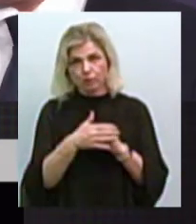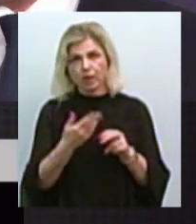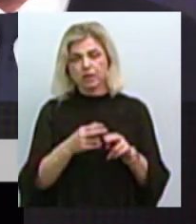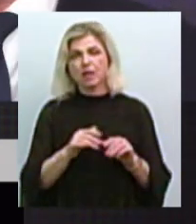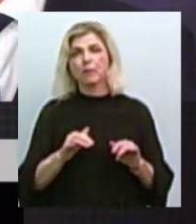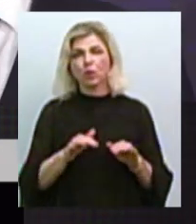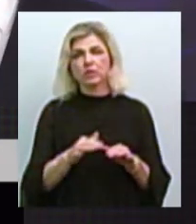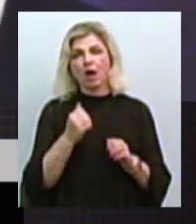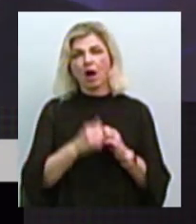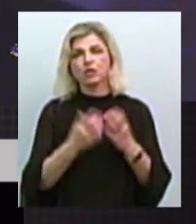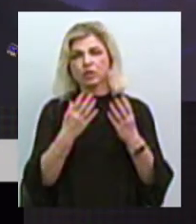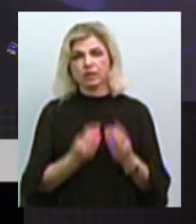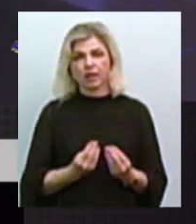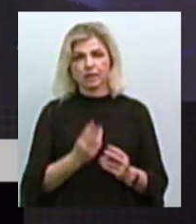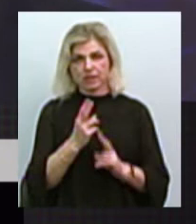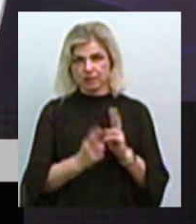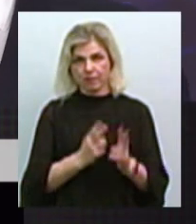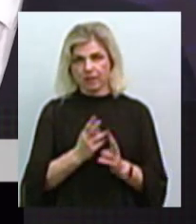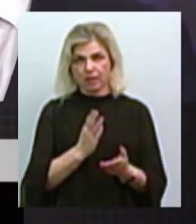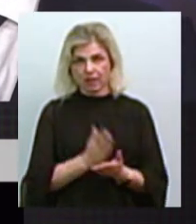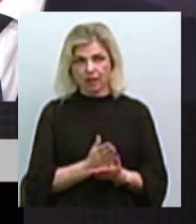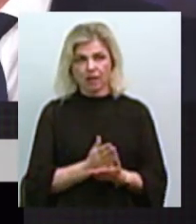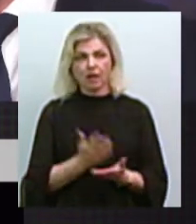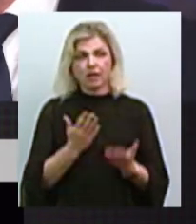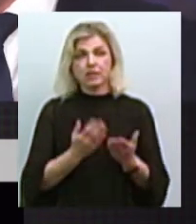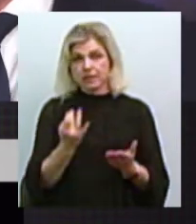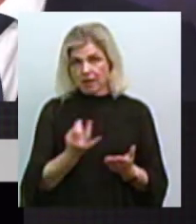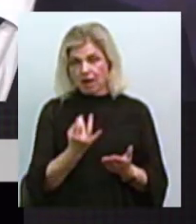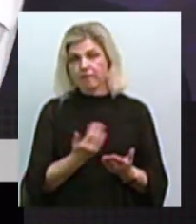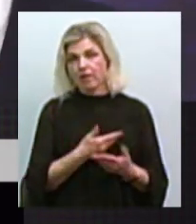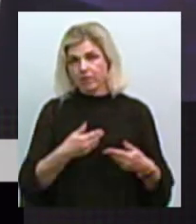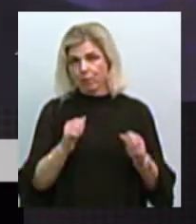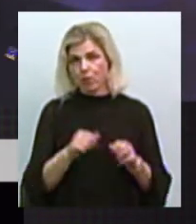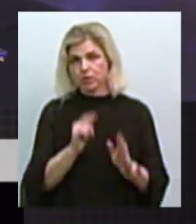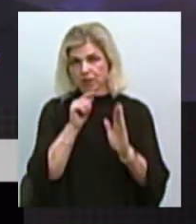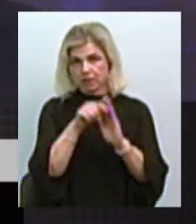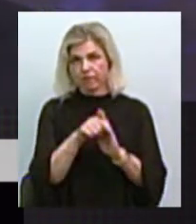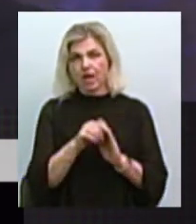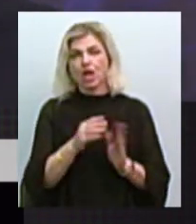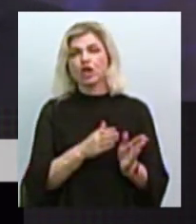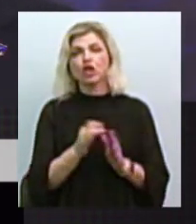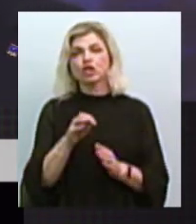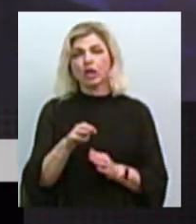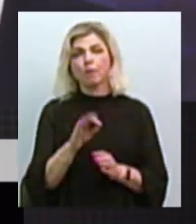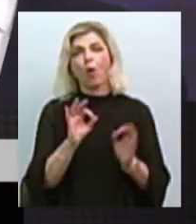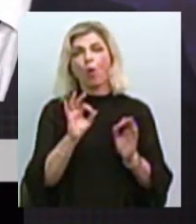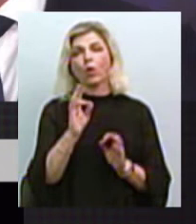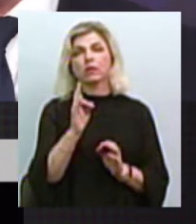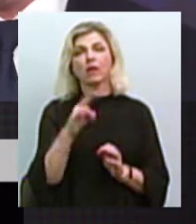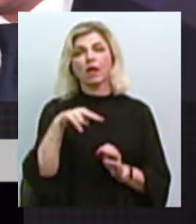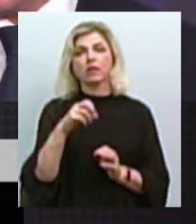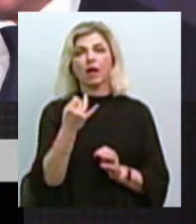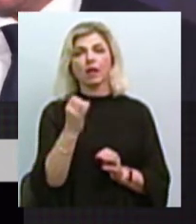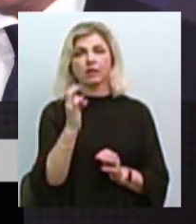він щоденно зміни є. Тому, якщо цікаво, ми можемо зайти сьогодні в режимі онлайн на наш сайт і переглянути вакансії, які